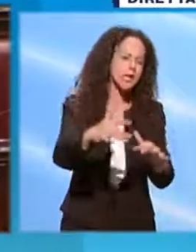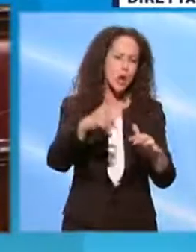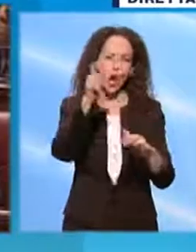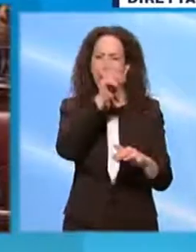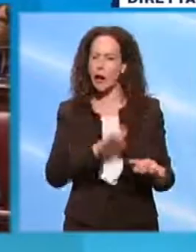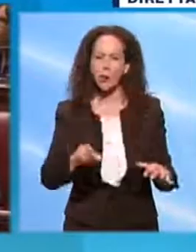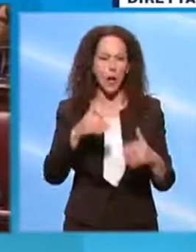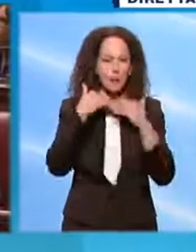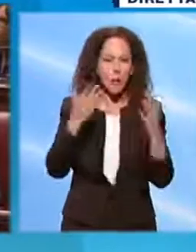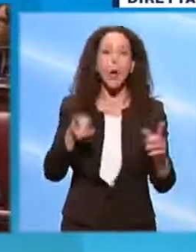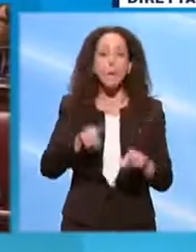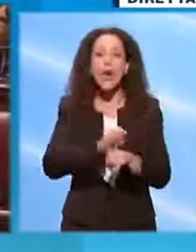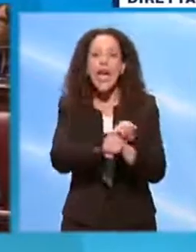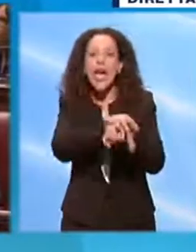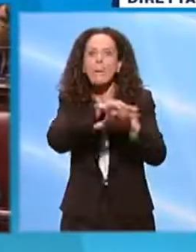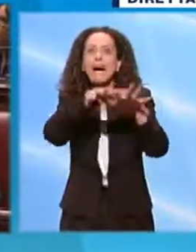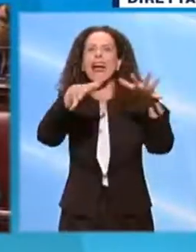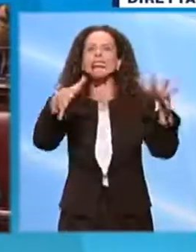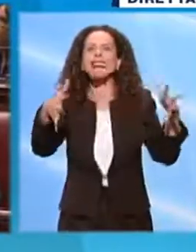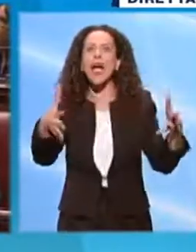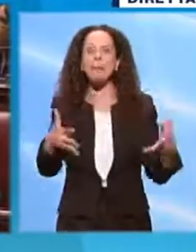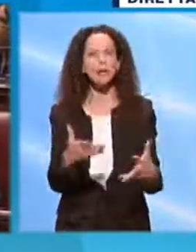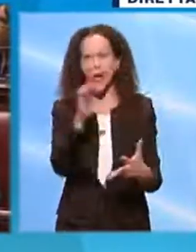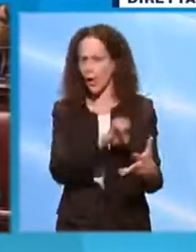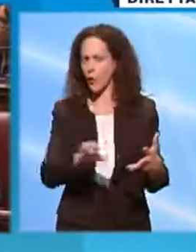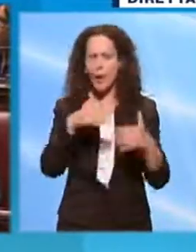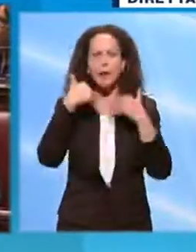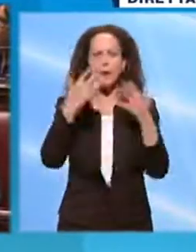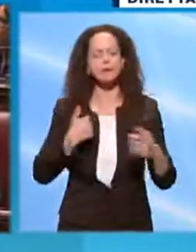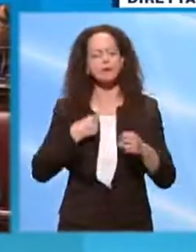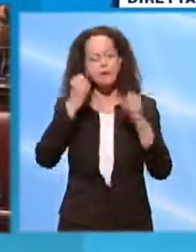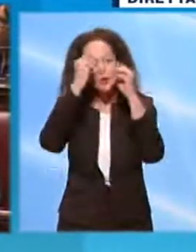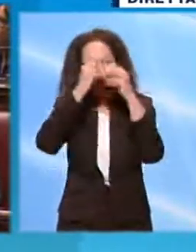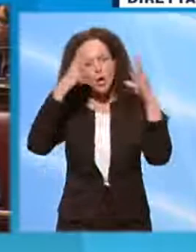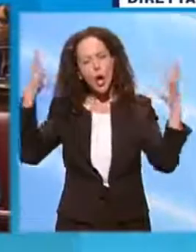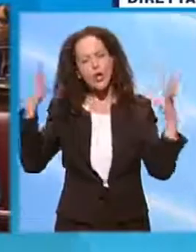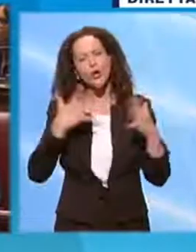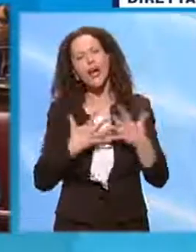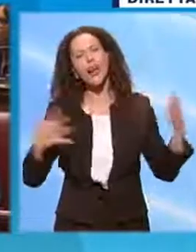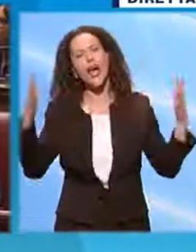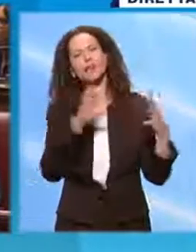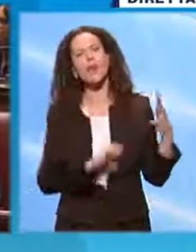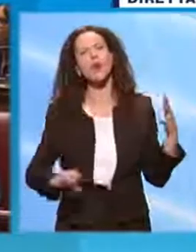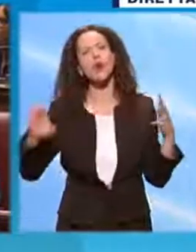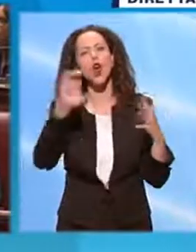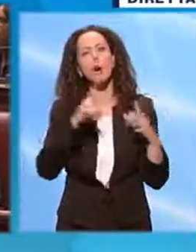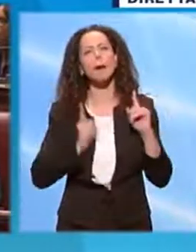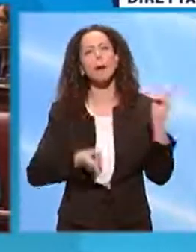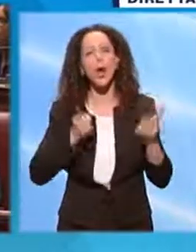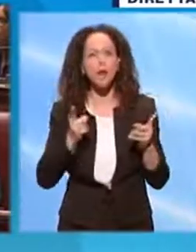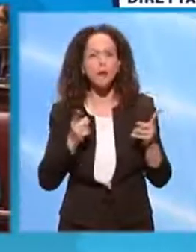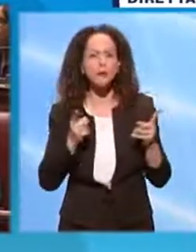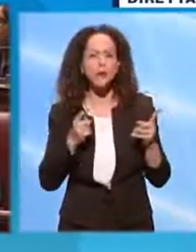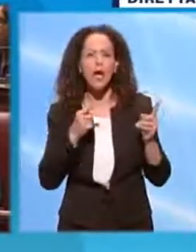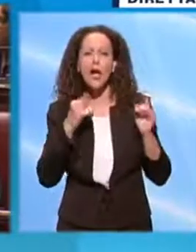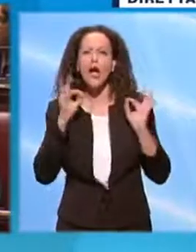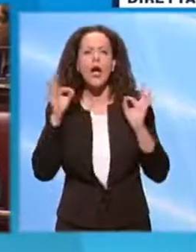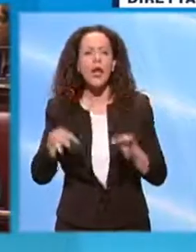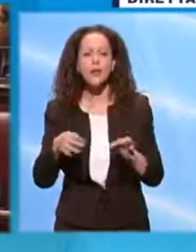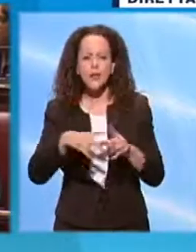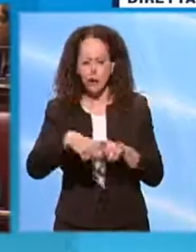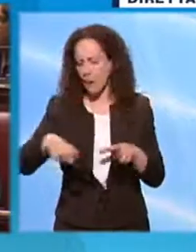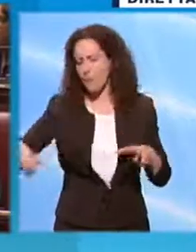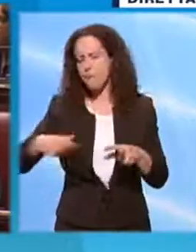anche di fronte alla pandemia. Noi sognavamo una grande Europa politica e ci siamo ritrovati con un enorme banco dei